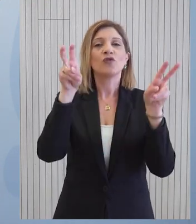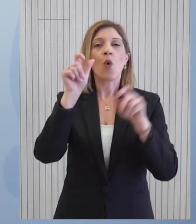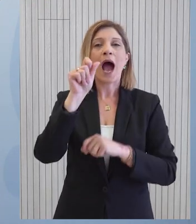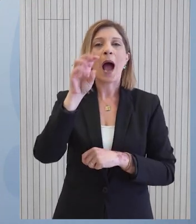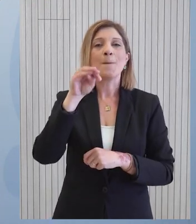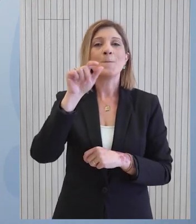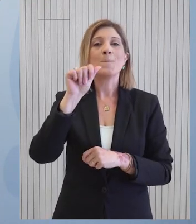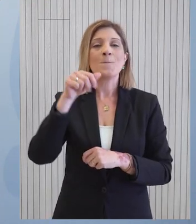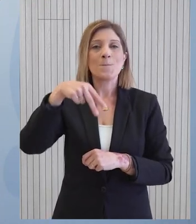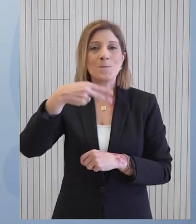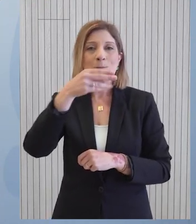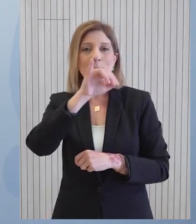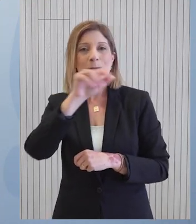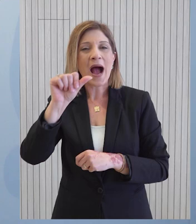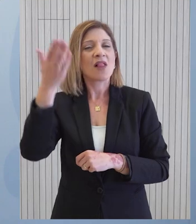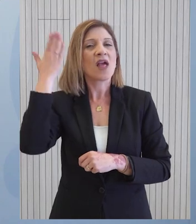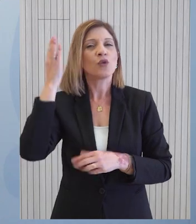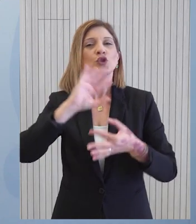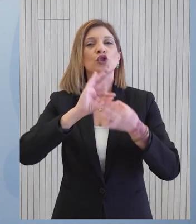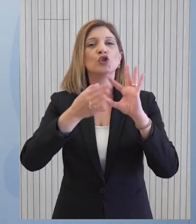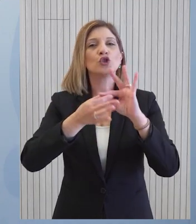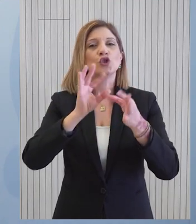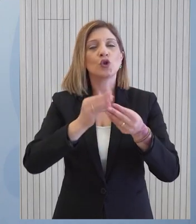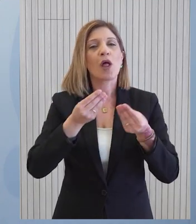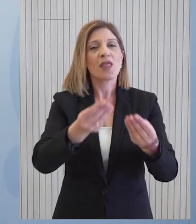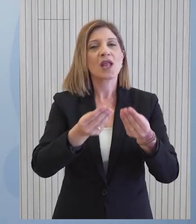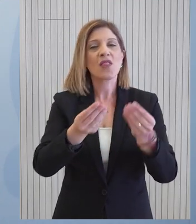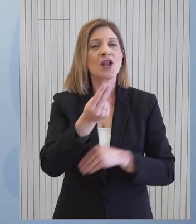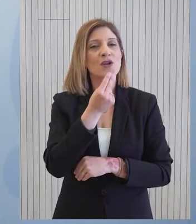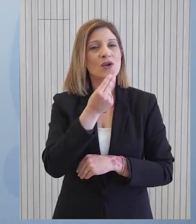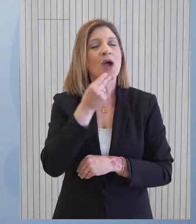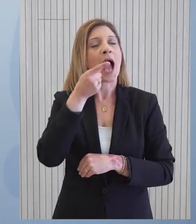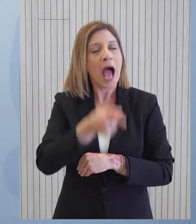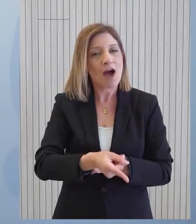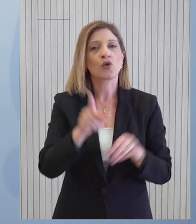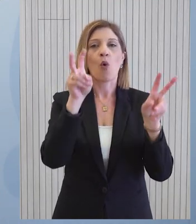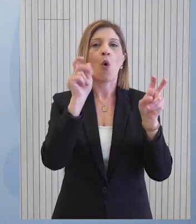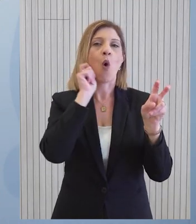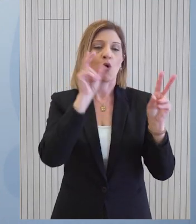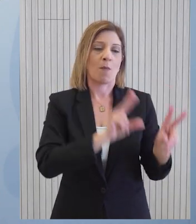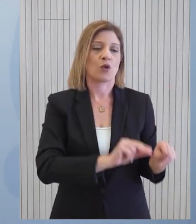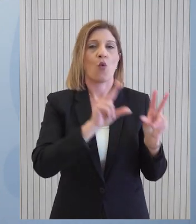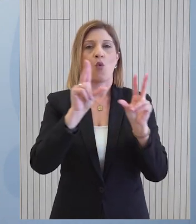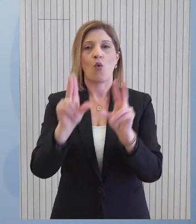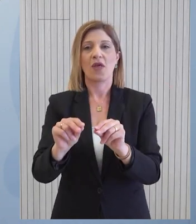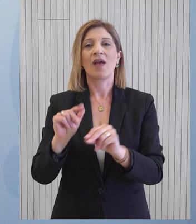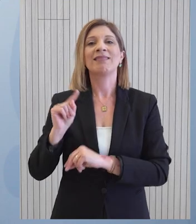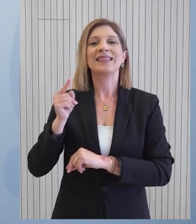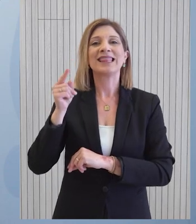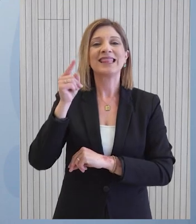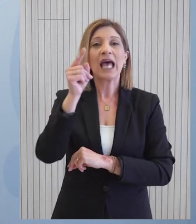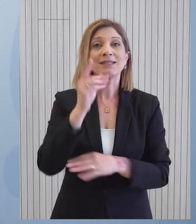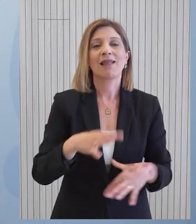τροφός έδινε ζωή σύμφωνα με την ελληνική μυθολογία, έτσι και ο θαλάσσιος διάδρομος αποτελεί ένα νήμα ζωής. Το ταξίδι